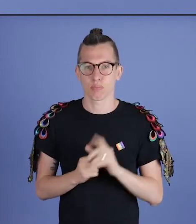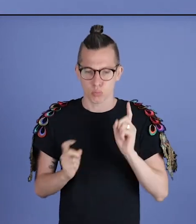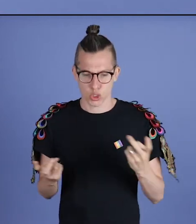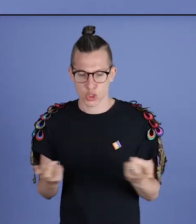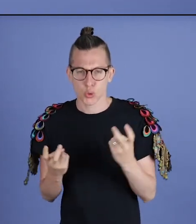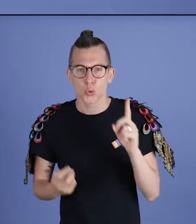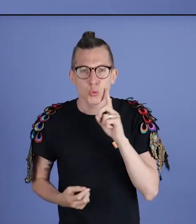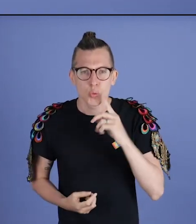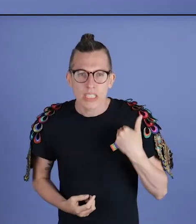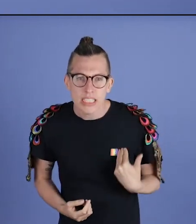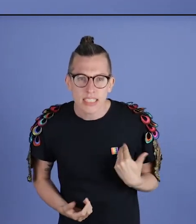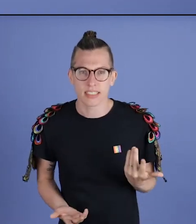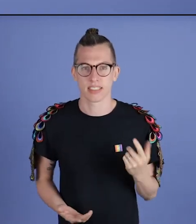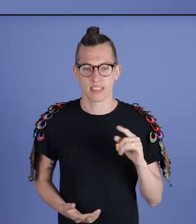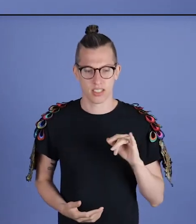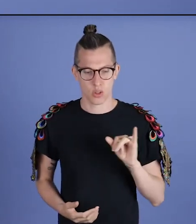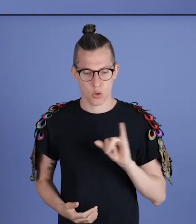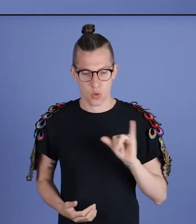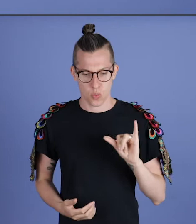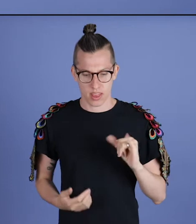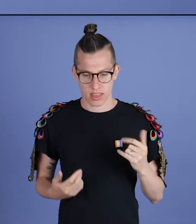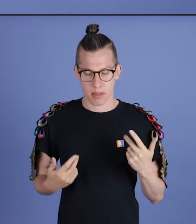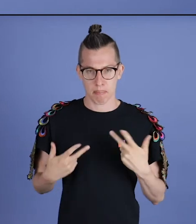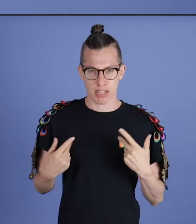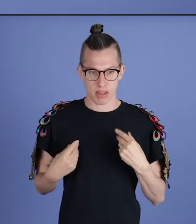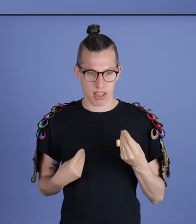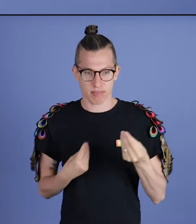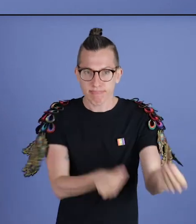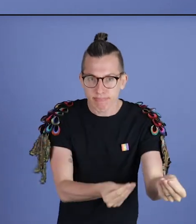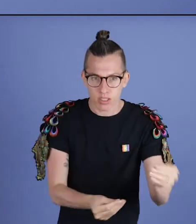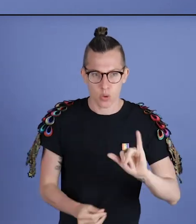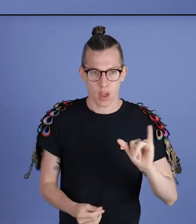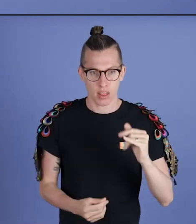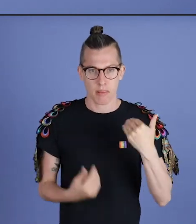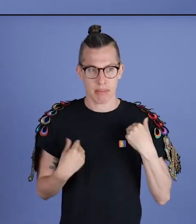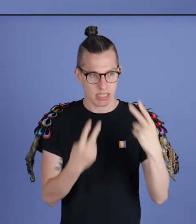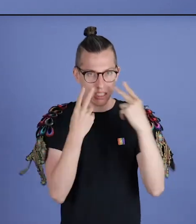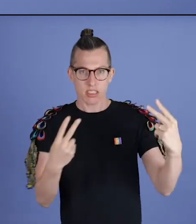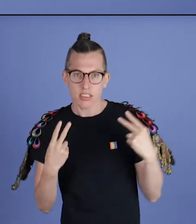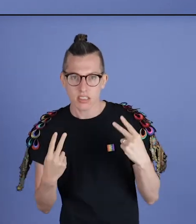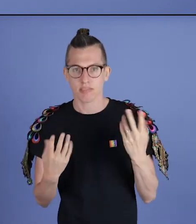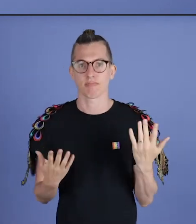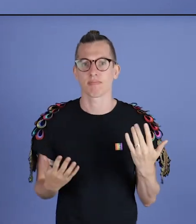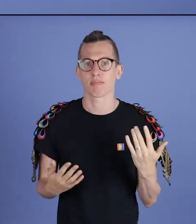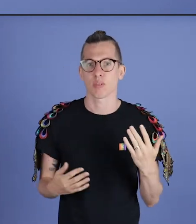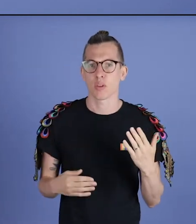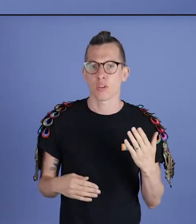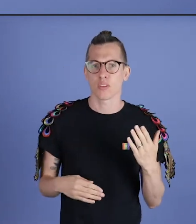pas. Dan moet je terug op zoek gaan van wie ben ik eigenlijk en wat hebben mensen daarmee,